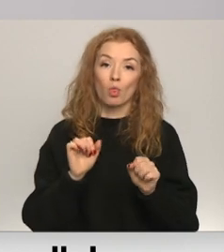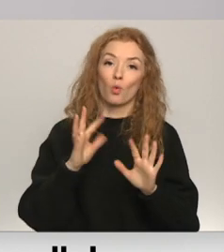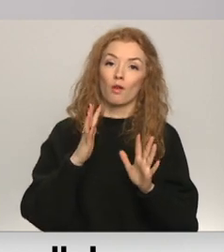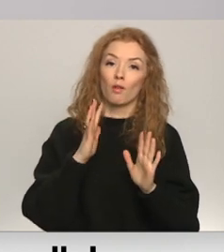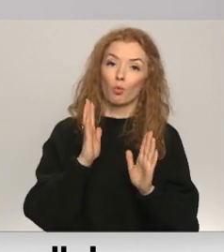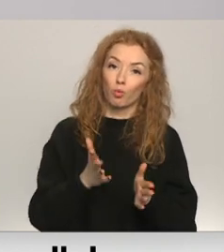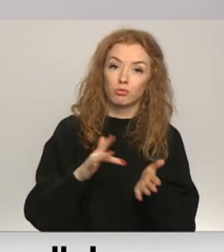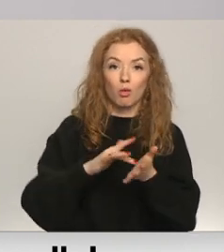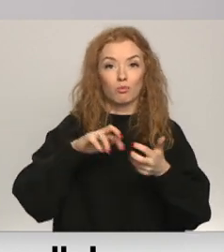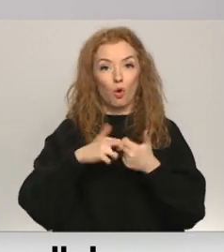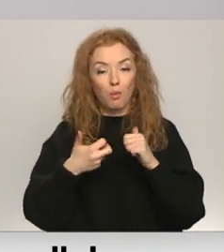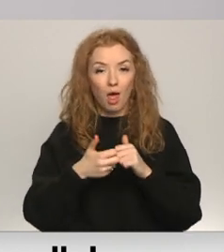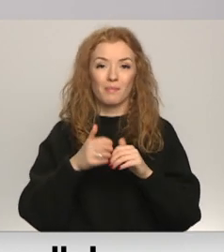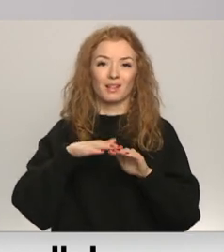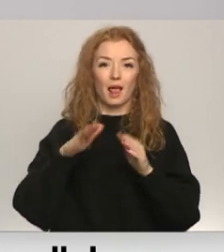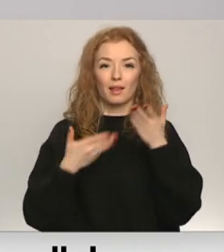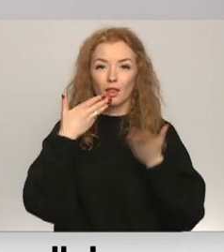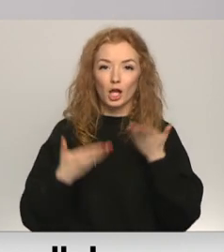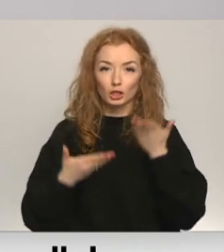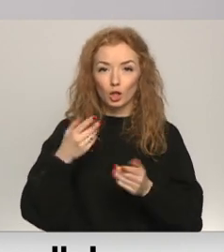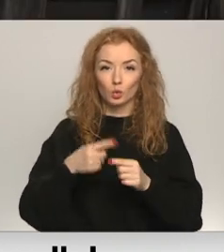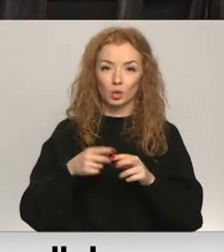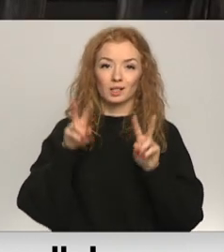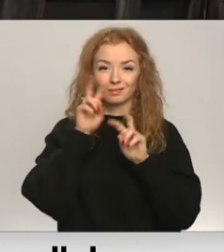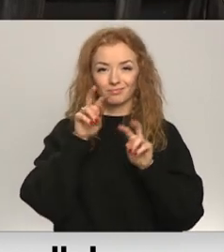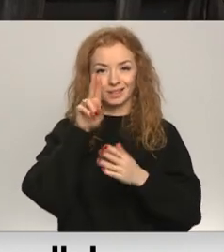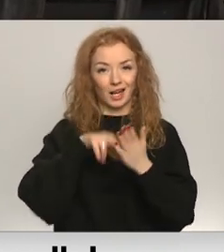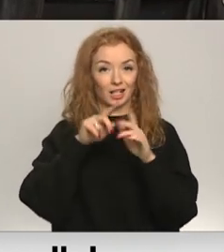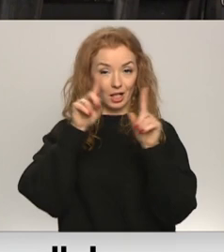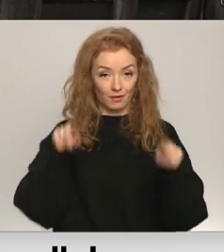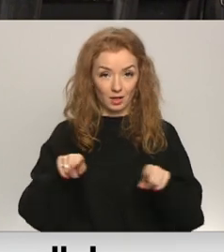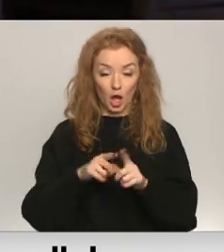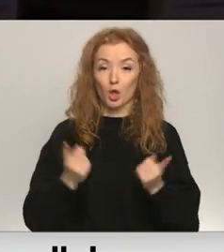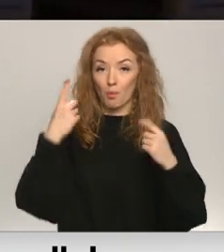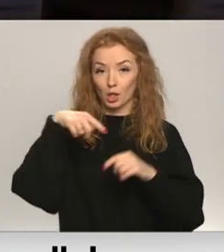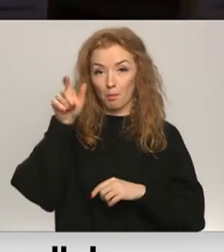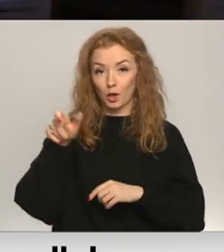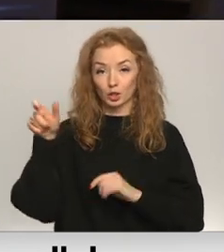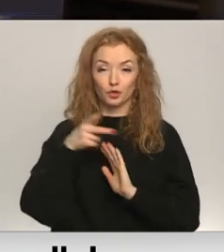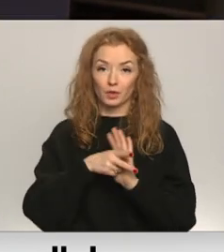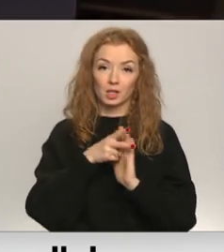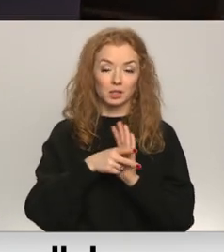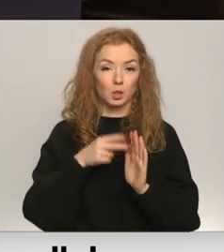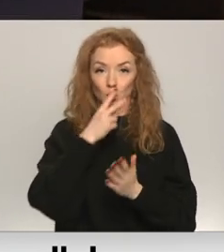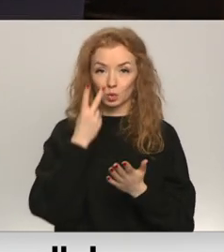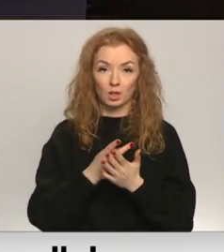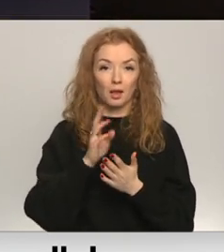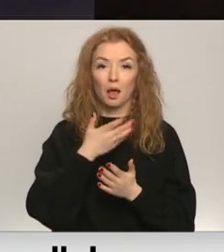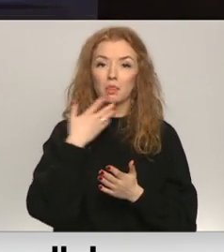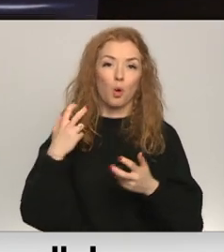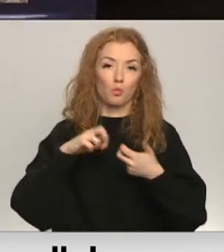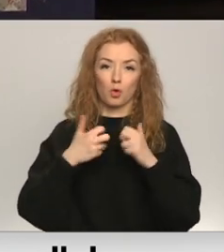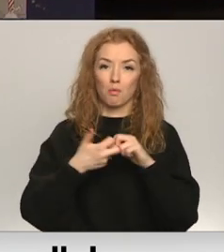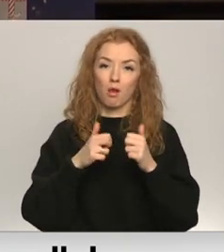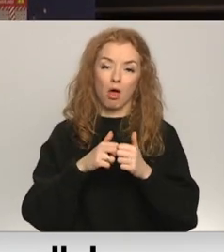aizķiršanās, tieši testēšanas un certifikācijas procesā. Pagaidām pasažiera vilciens nesaskata riskus, kas varētu radīt kādu